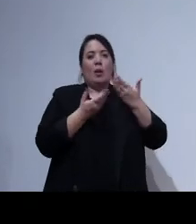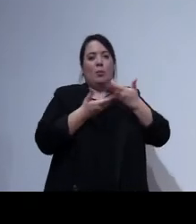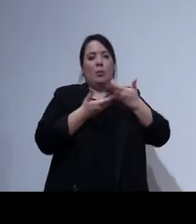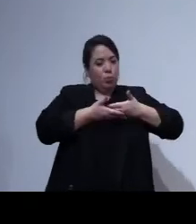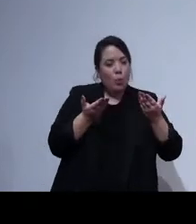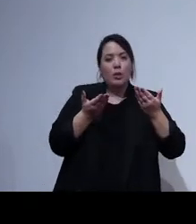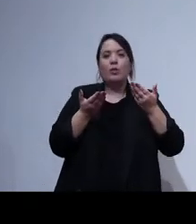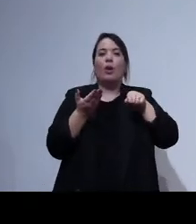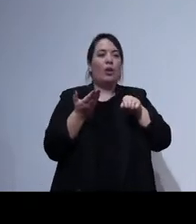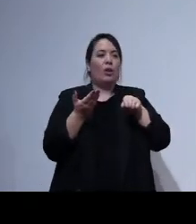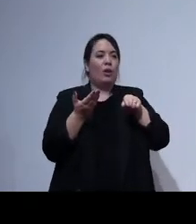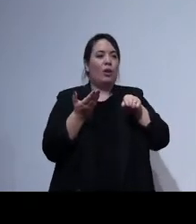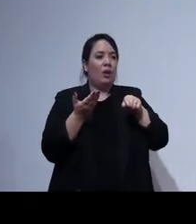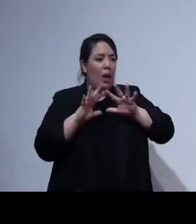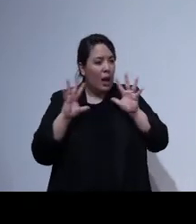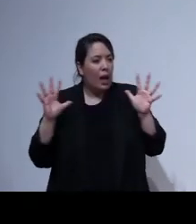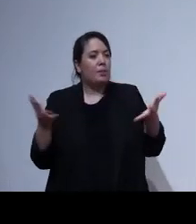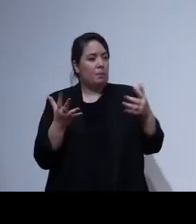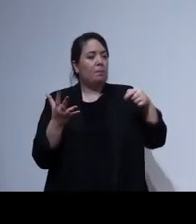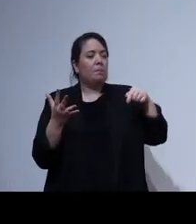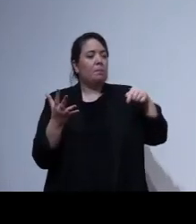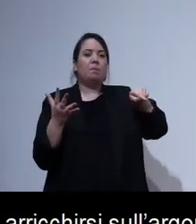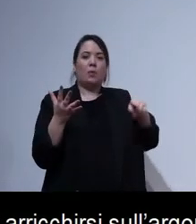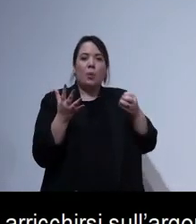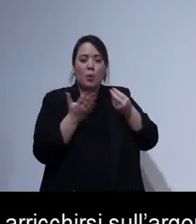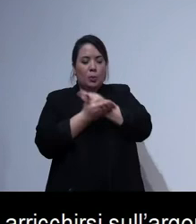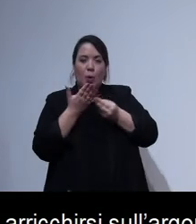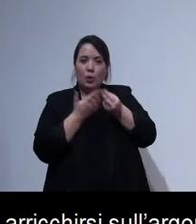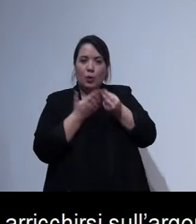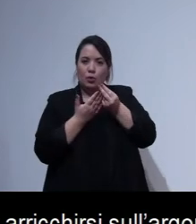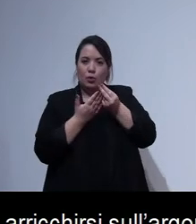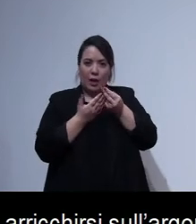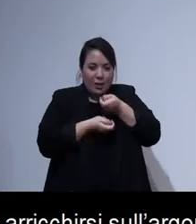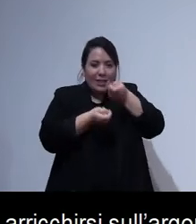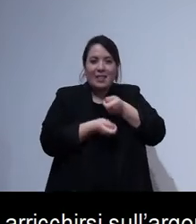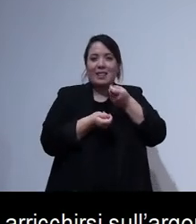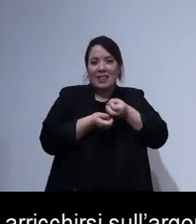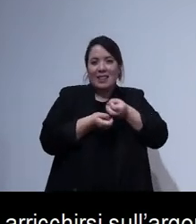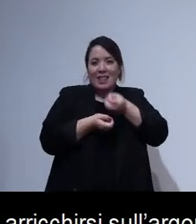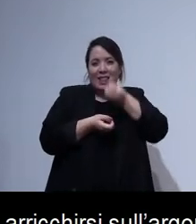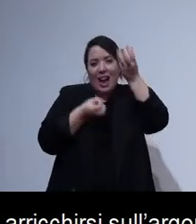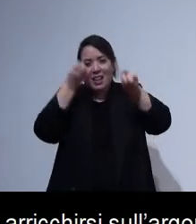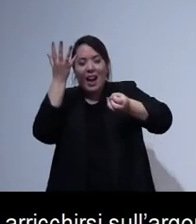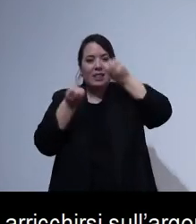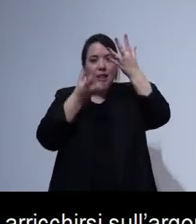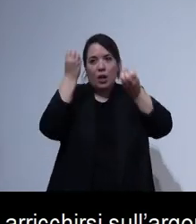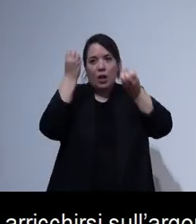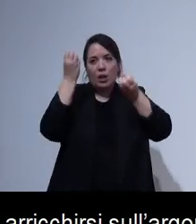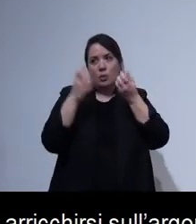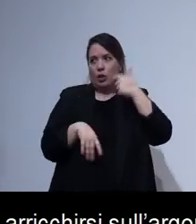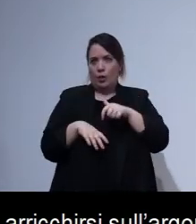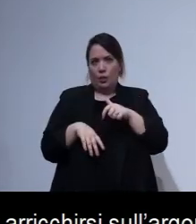ma anche di supporto a creare questi progetti che non è così scontato che esistono